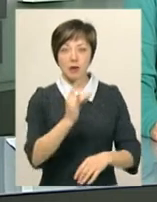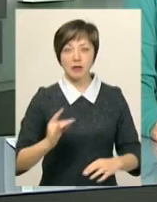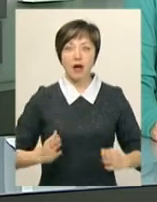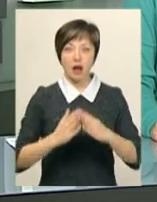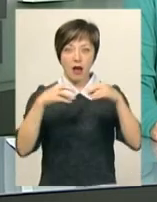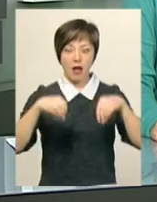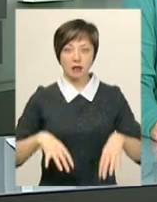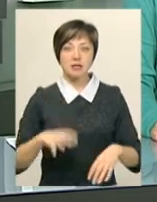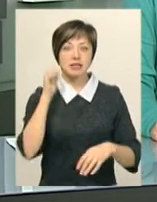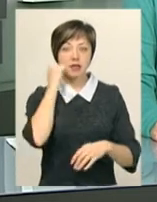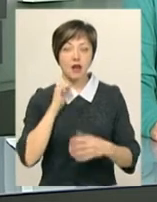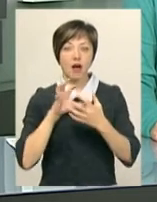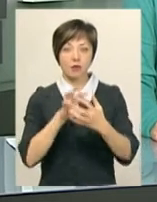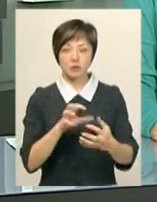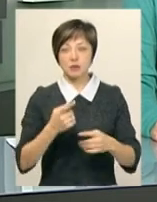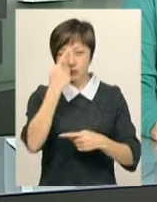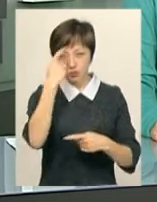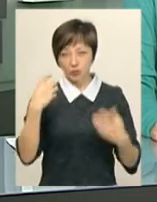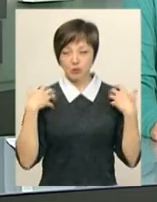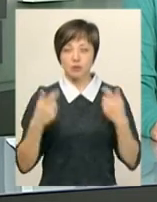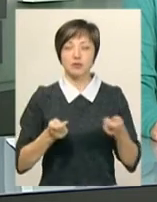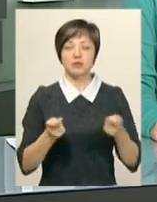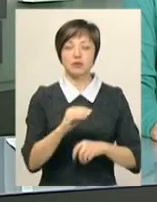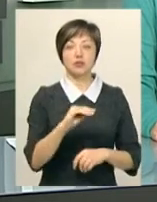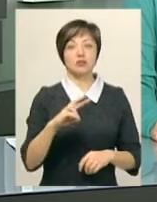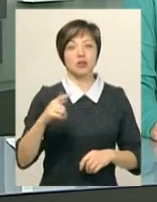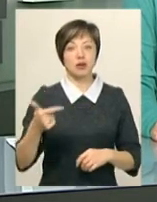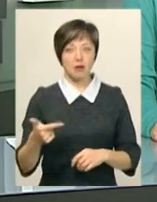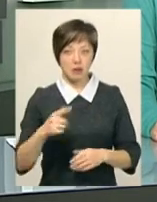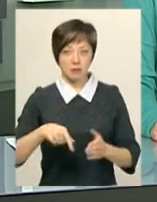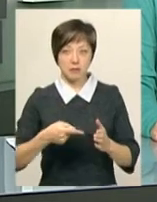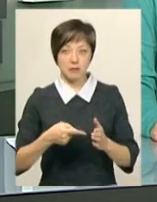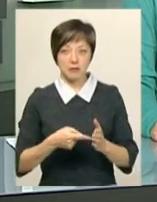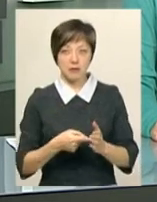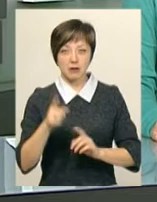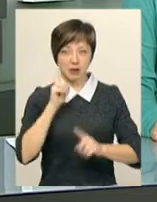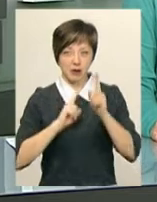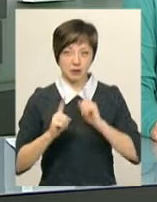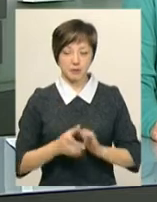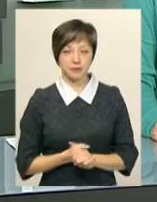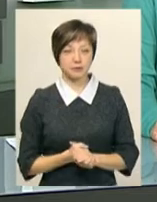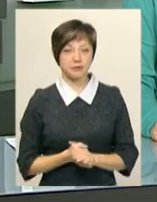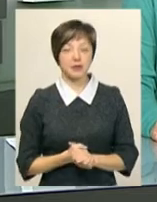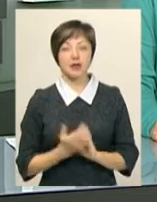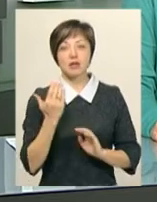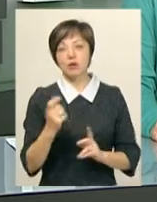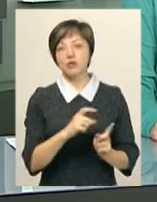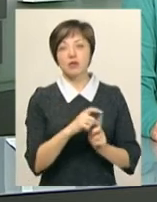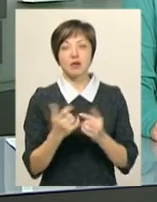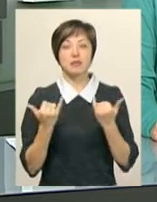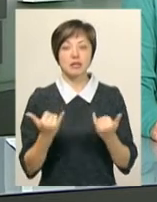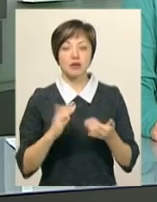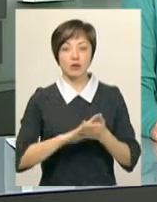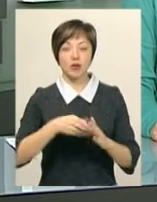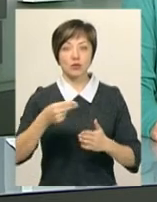старий автобус-тир. Про це повідомив начальник управління житлово-комунального господарства Хмельницької міськради Василь Новачок. За його словами, наразі